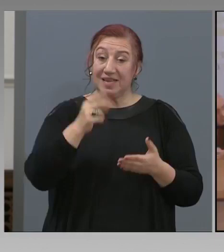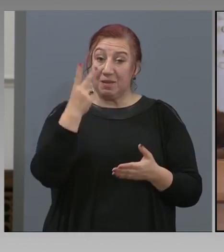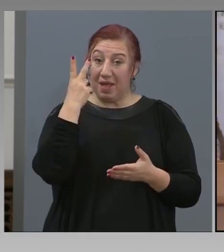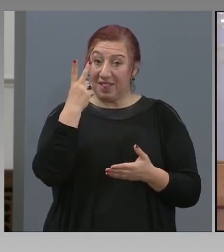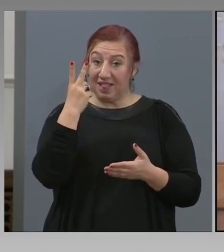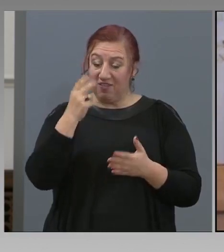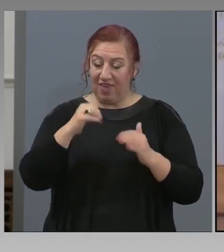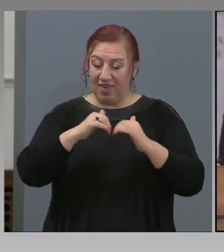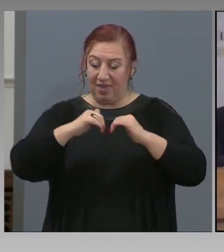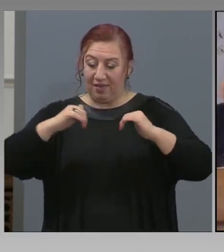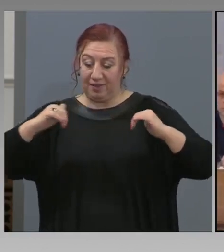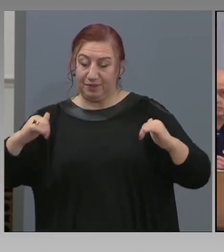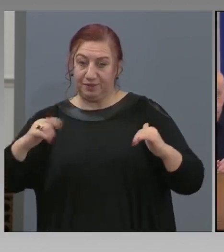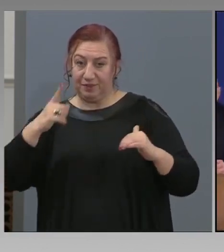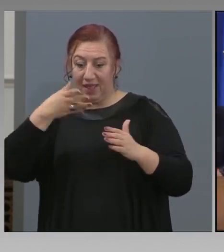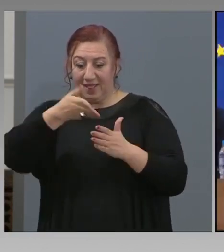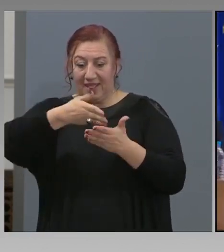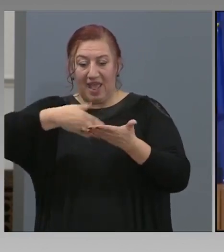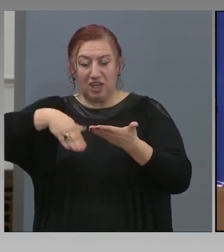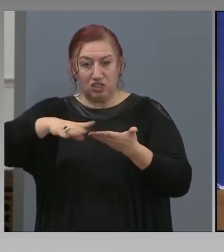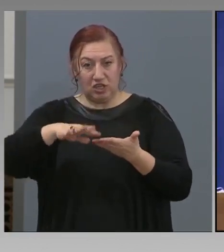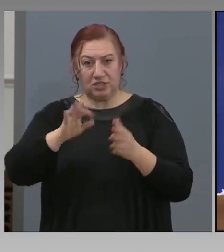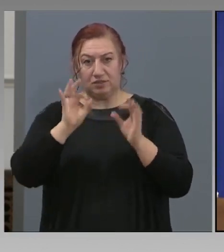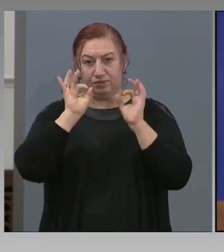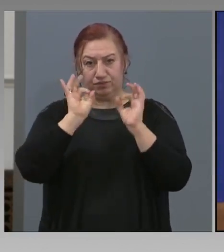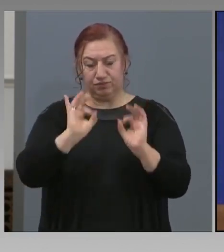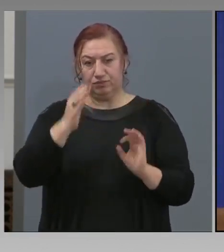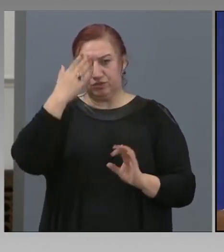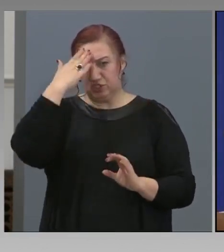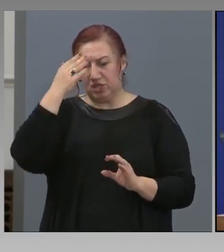Едната е за, така да се каже, достоверната информация,